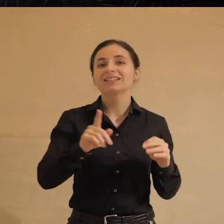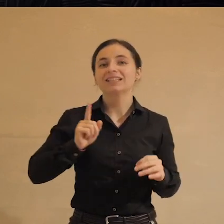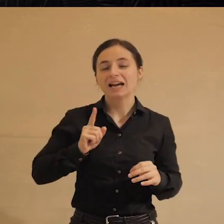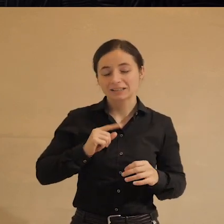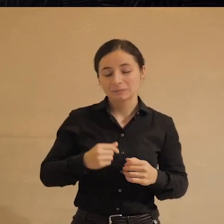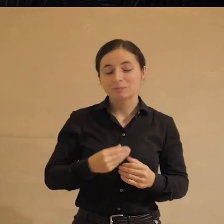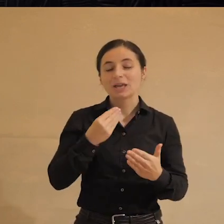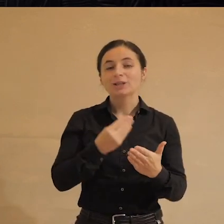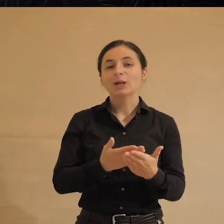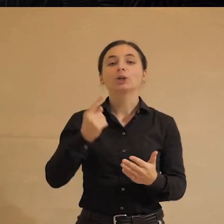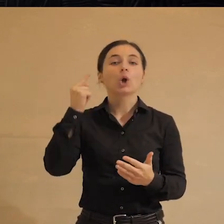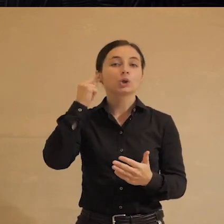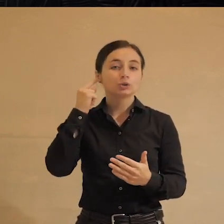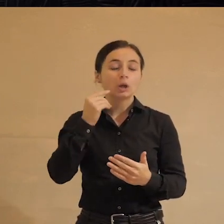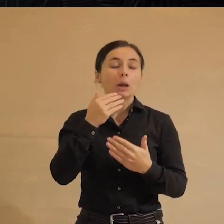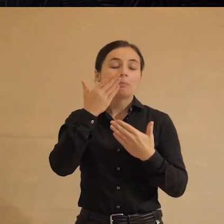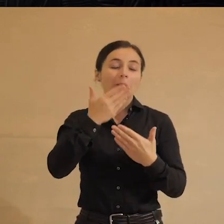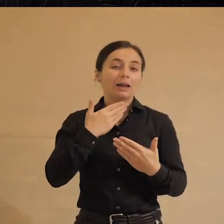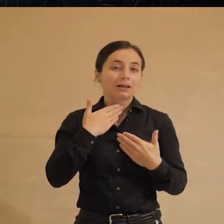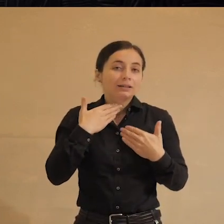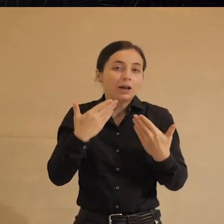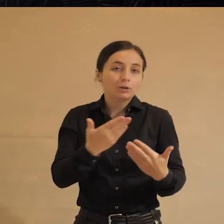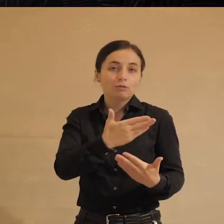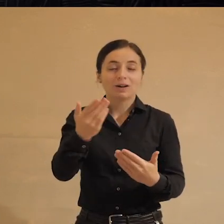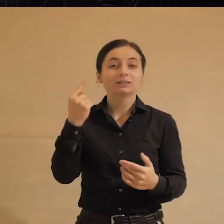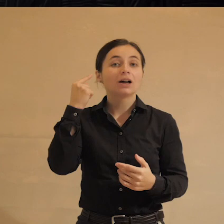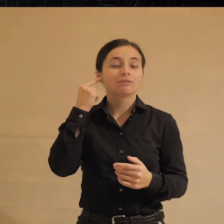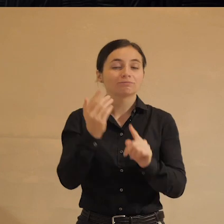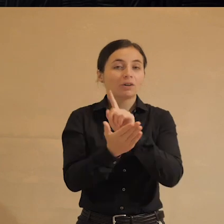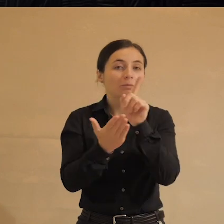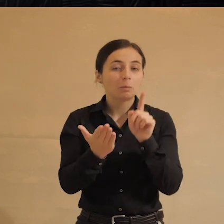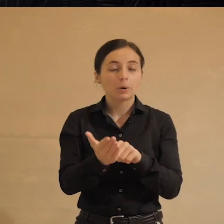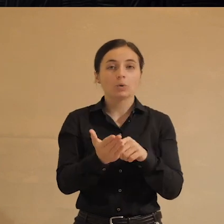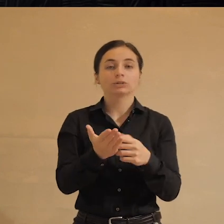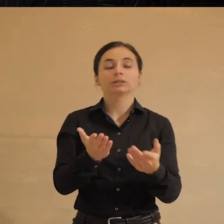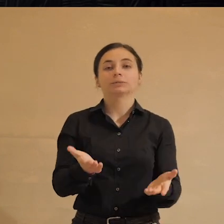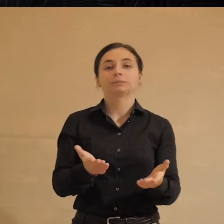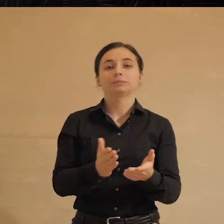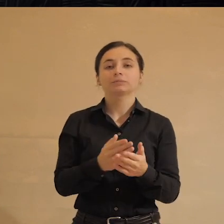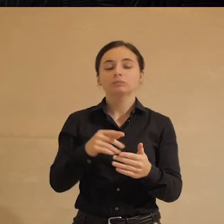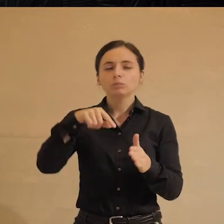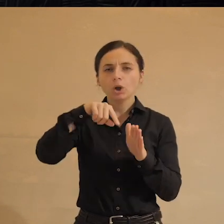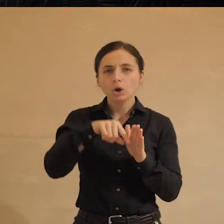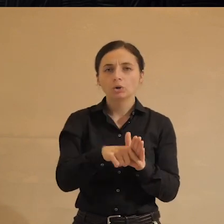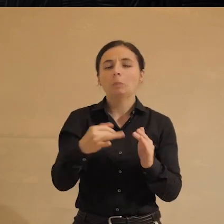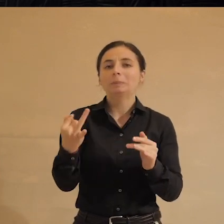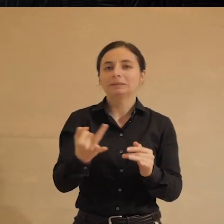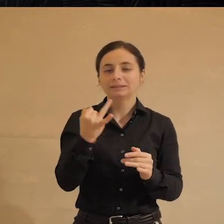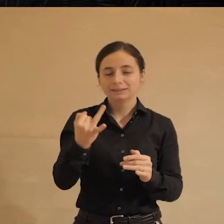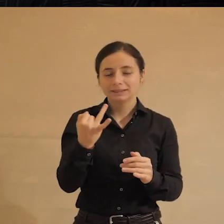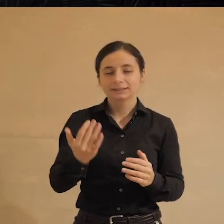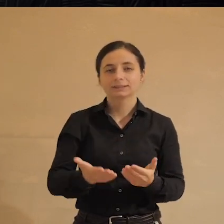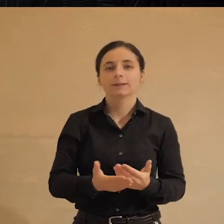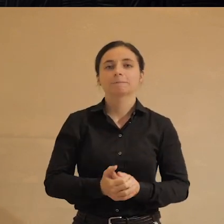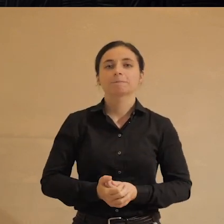да. Дорогие слушатели, тогда благодарю вас за ваши вопросы. Очень, так сказать, глубокие, интересные.